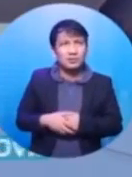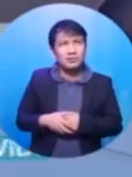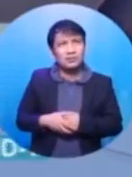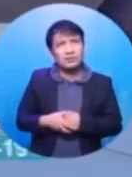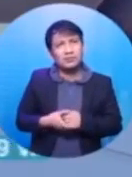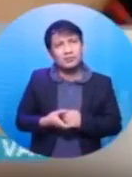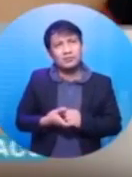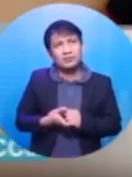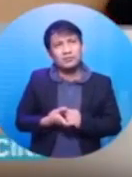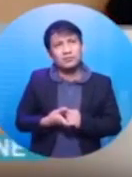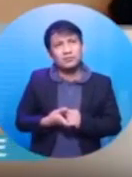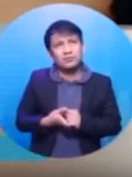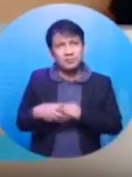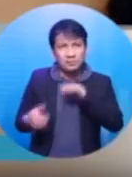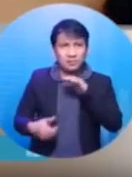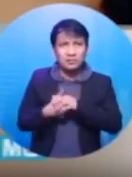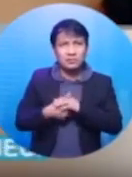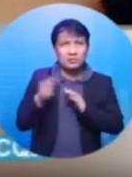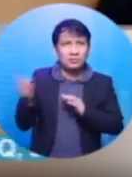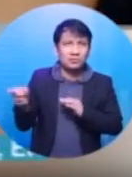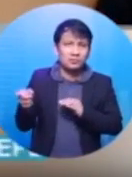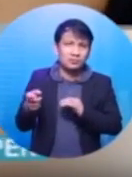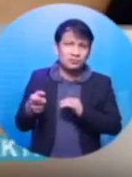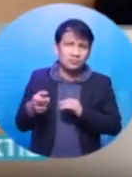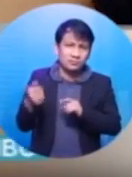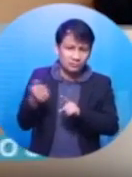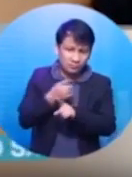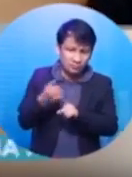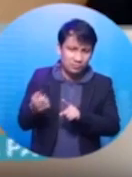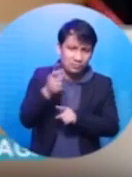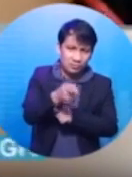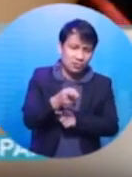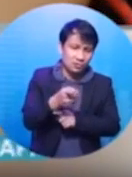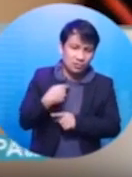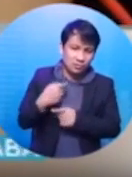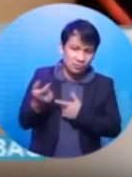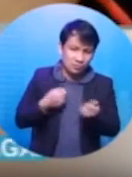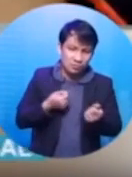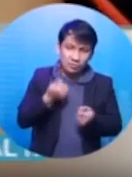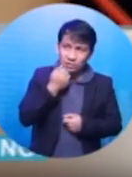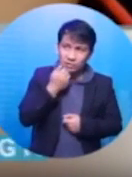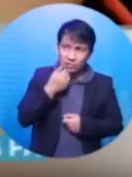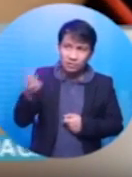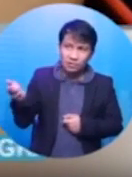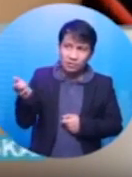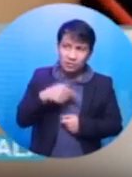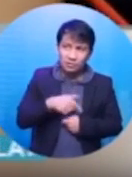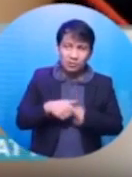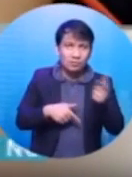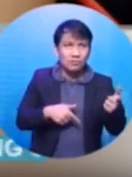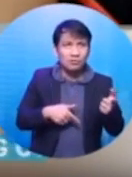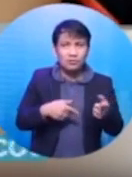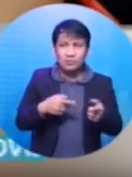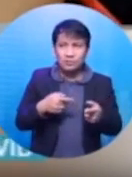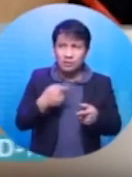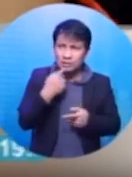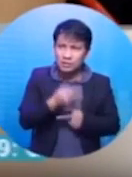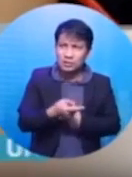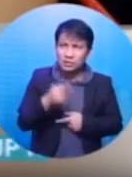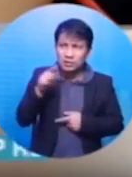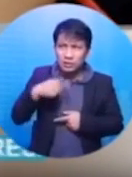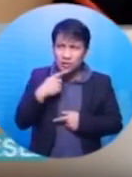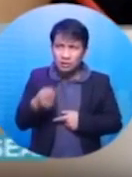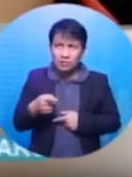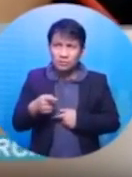Yes po, Sir. Namilitaw dito na ikaw palang agresibo kung totoo siya. Sir, totoo po lahat ng sinabi niya yung sinabi ko sa kanya yun.